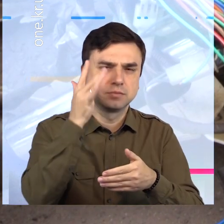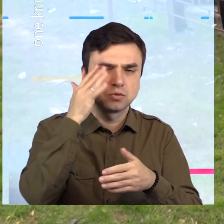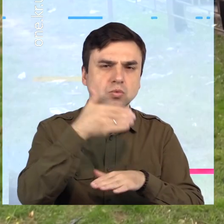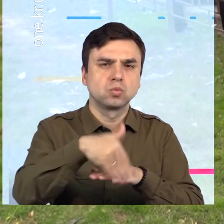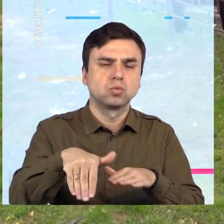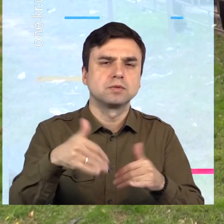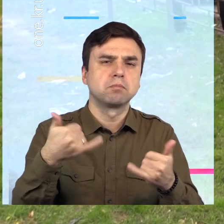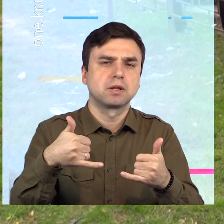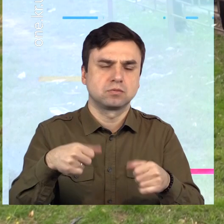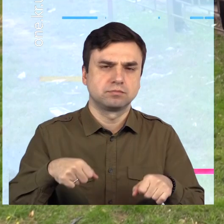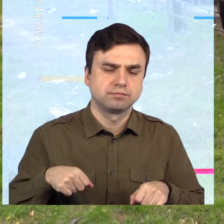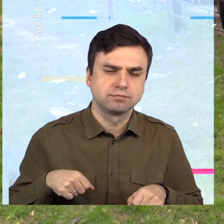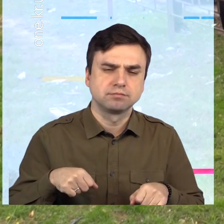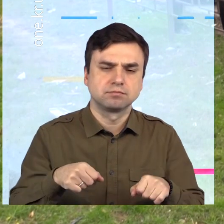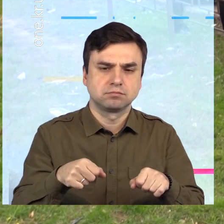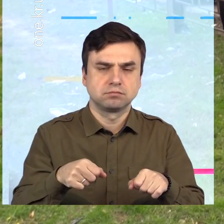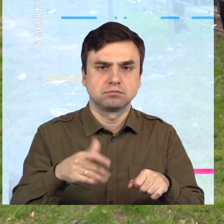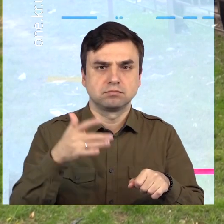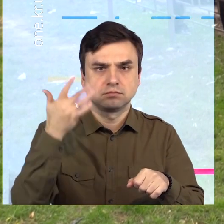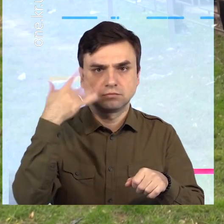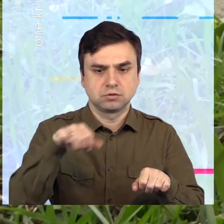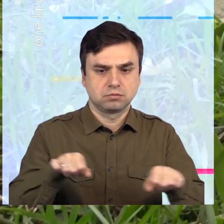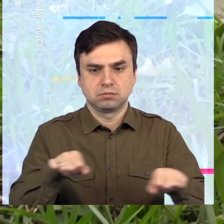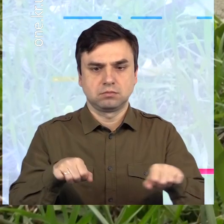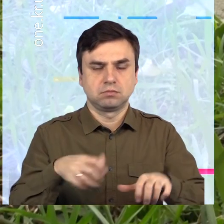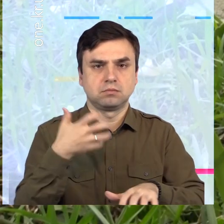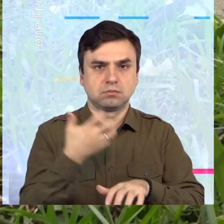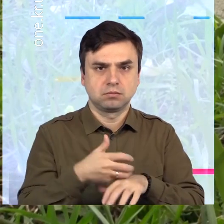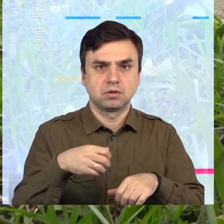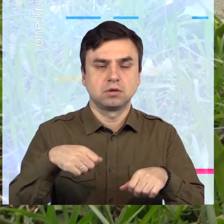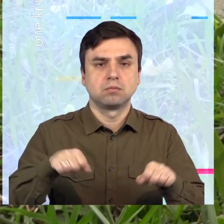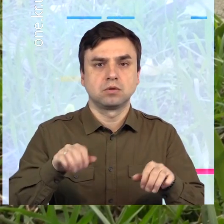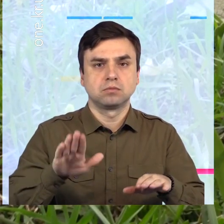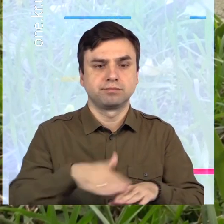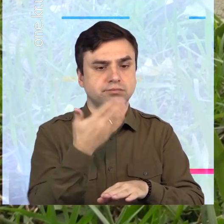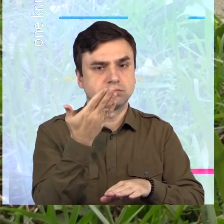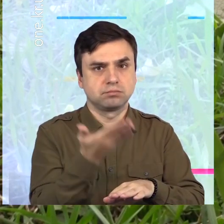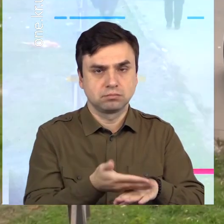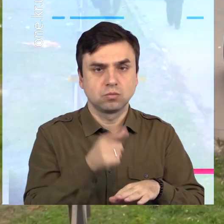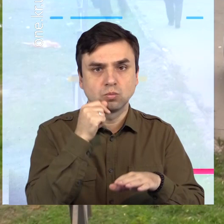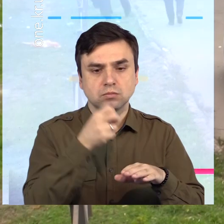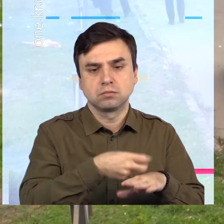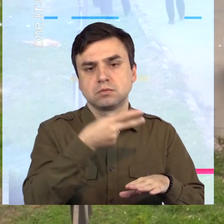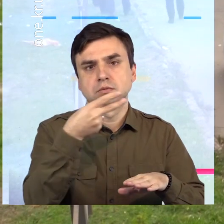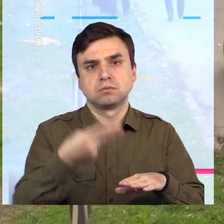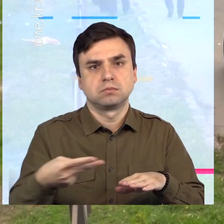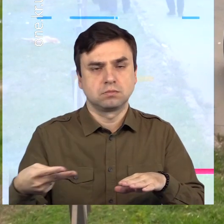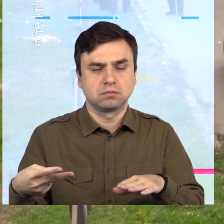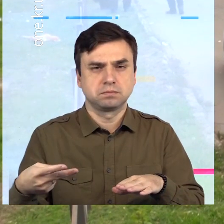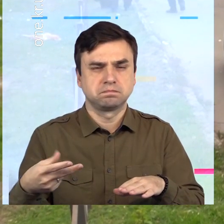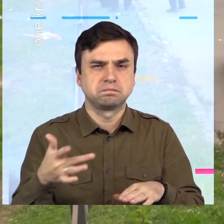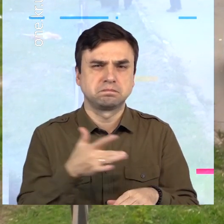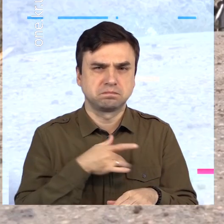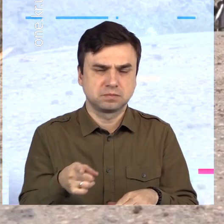якийсь момент втратив кермо. Двоколісний перекинувся на бік, а його водій впав з нього. В результаті чоловіка з імовірним